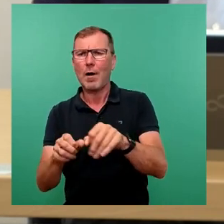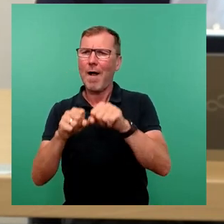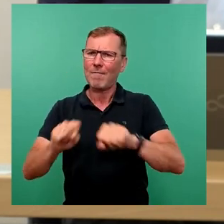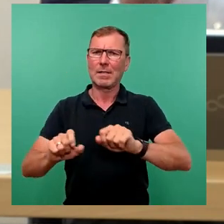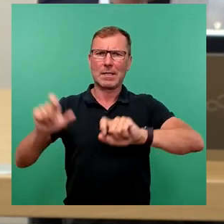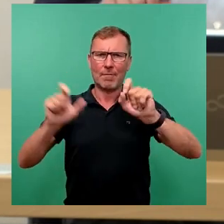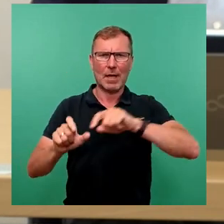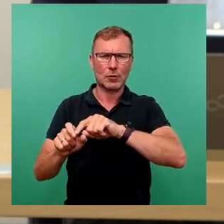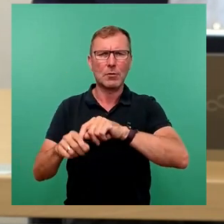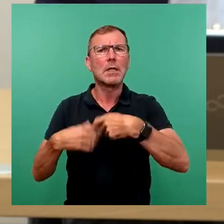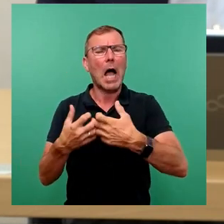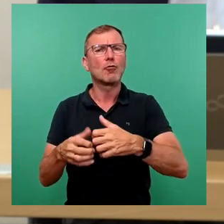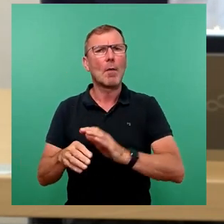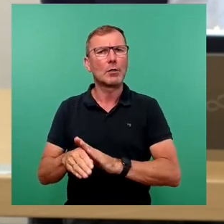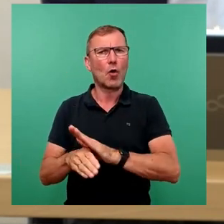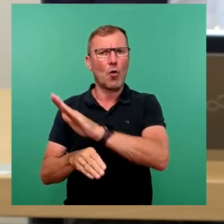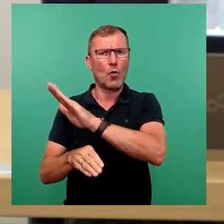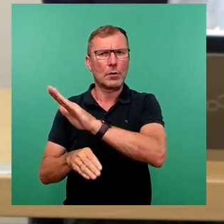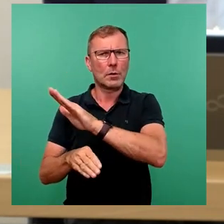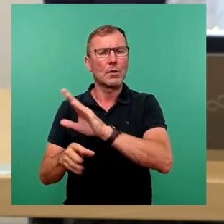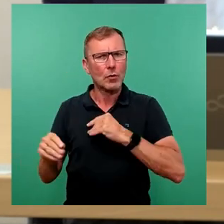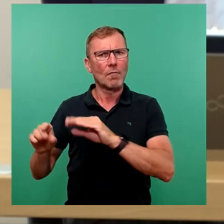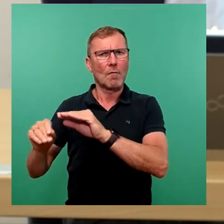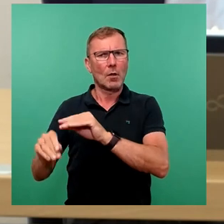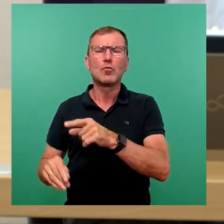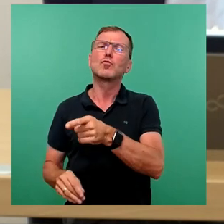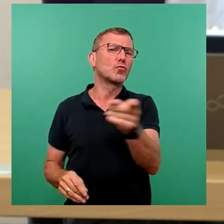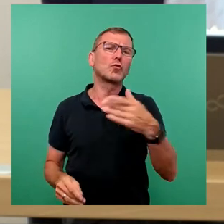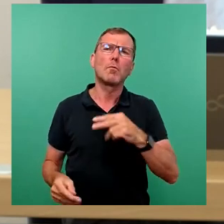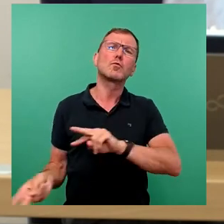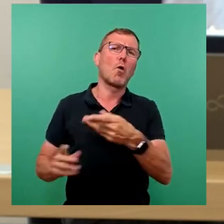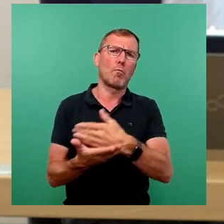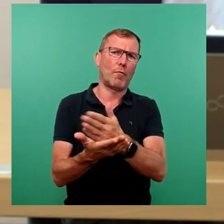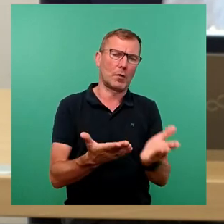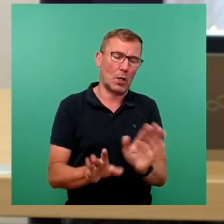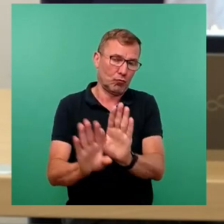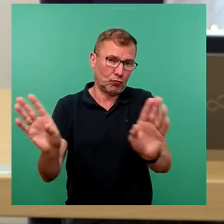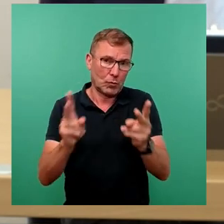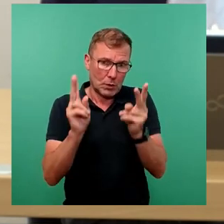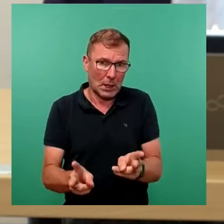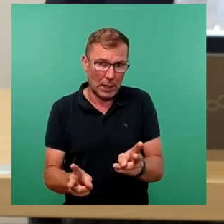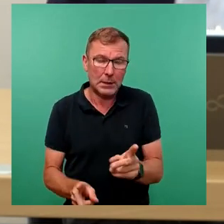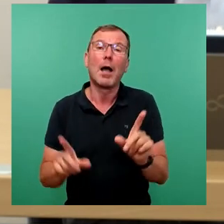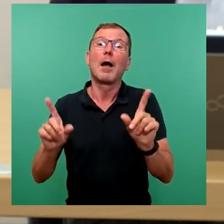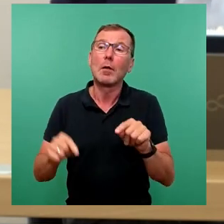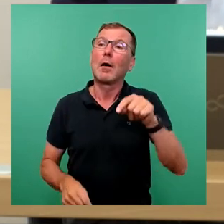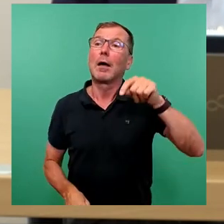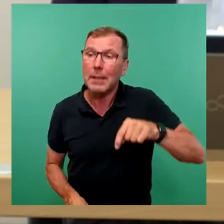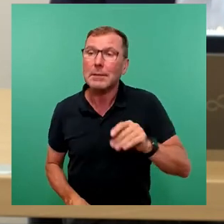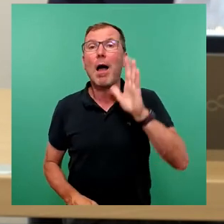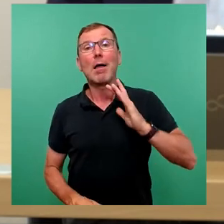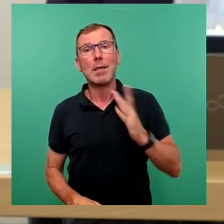Veranstaltungen zu verwenden. Sie haben es umverteilt, das ist Ihr gutes Recht, aber dann braucht man sich nie nachträglich